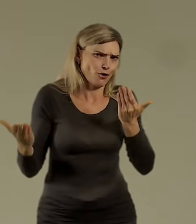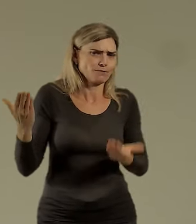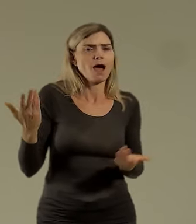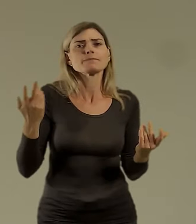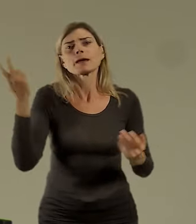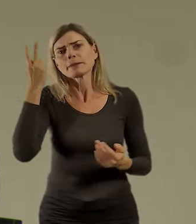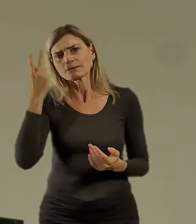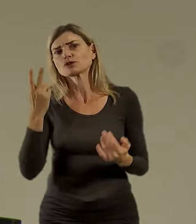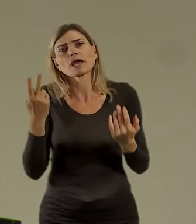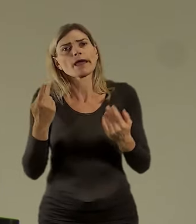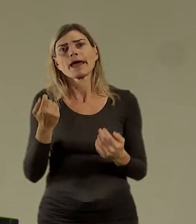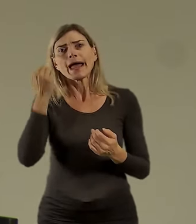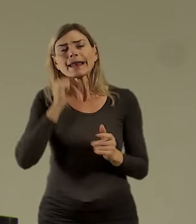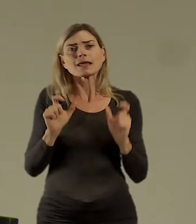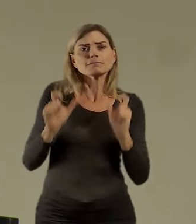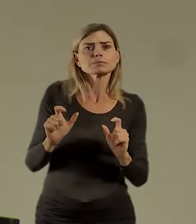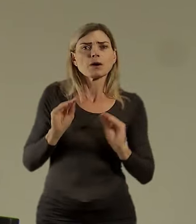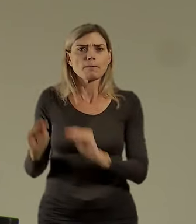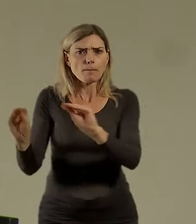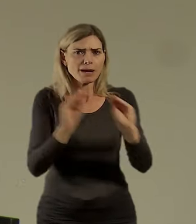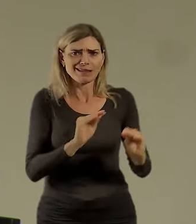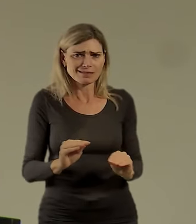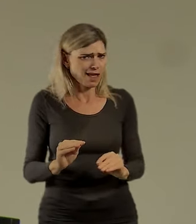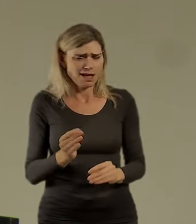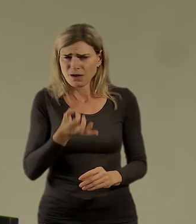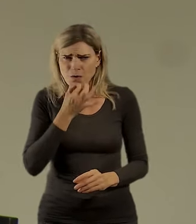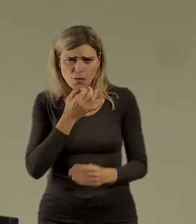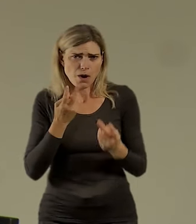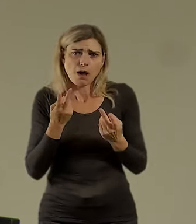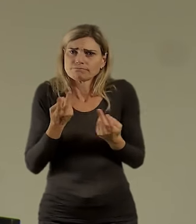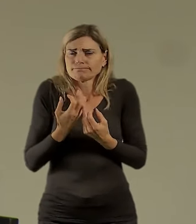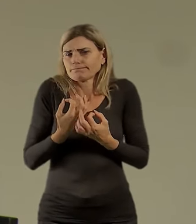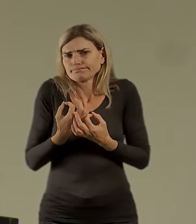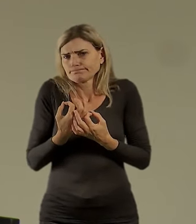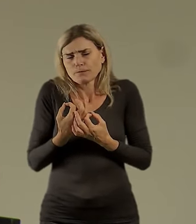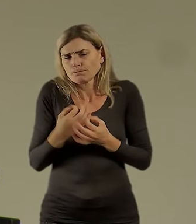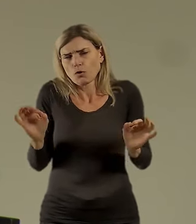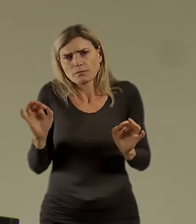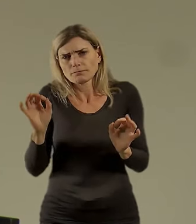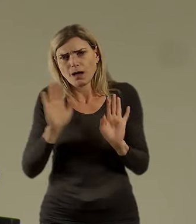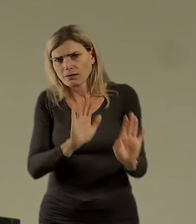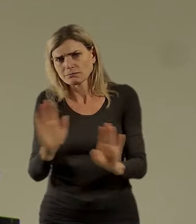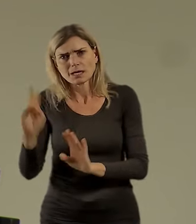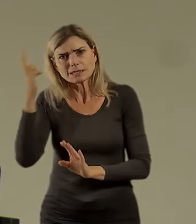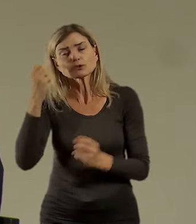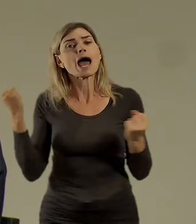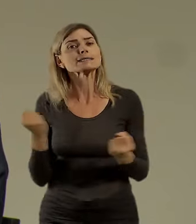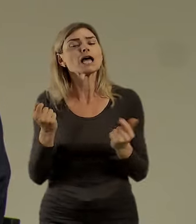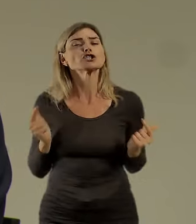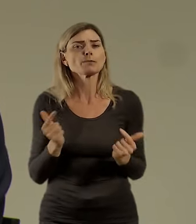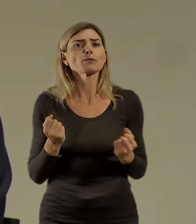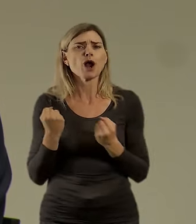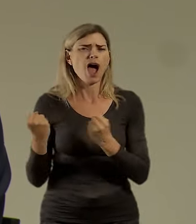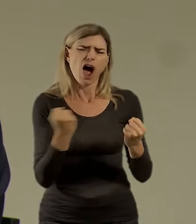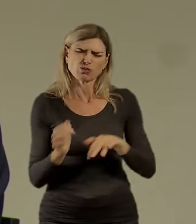nemůžeme škrtnout, jde o to jí co nejvíc převíst na základě volby do kultivovaný veřejný dopravy. K tomu